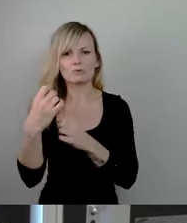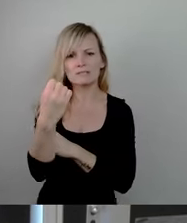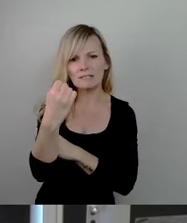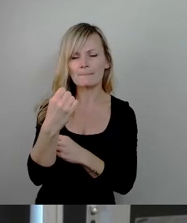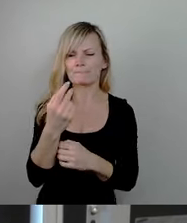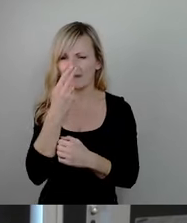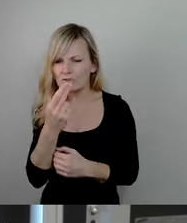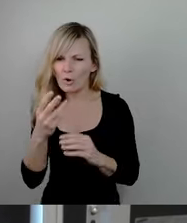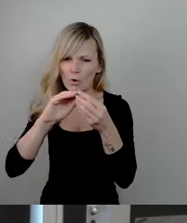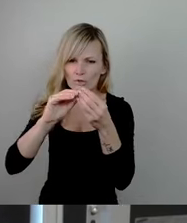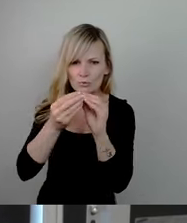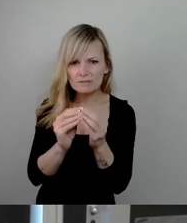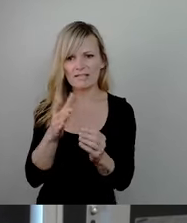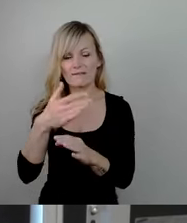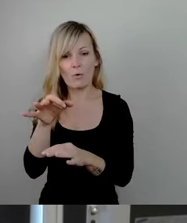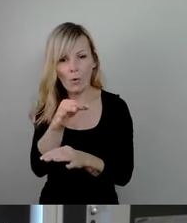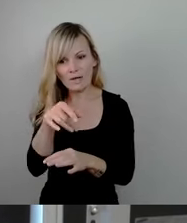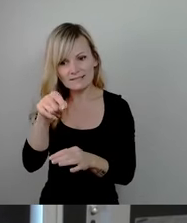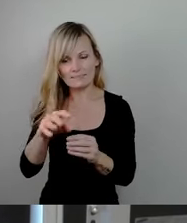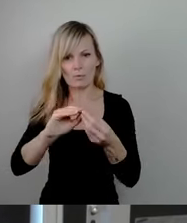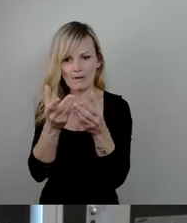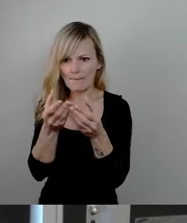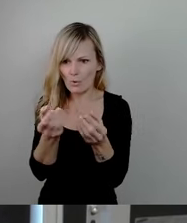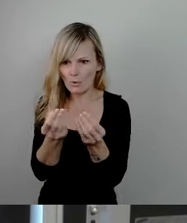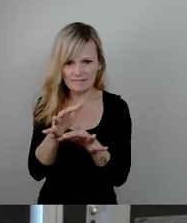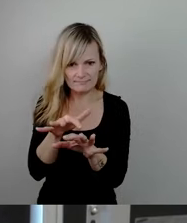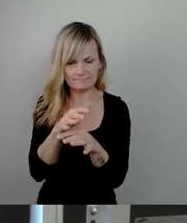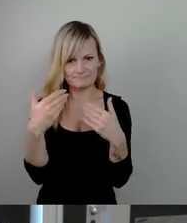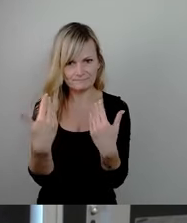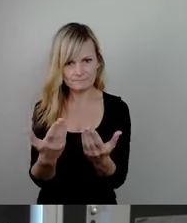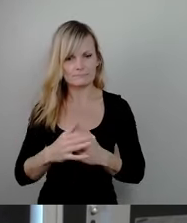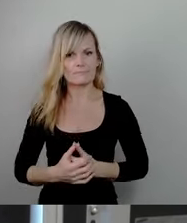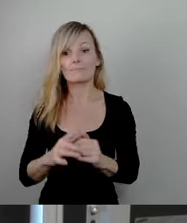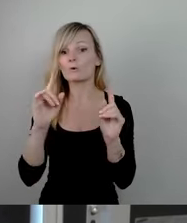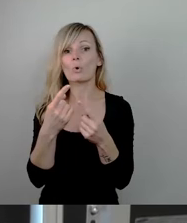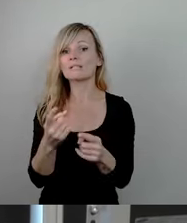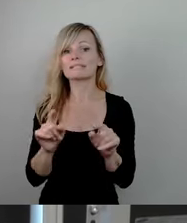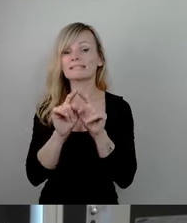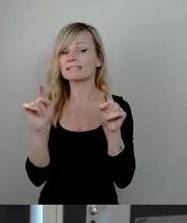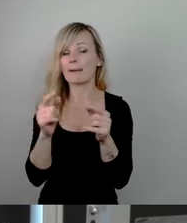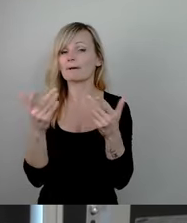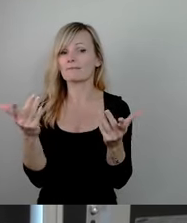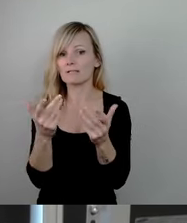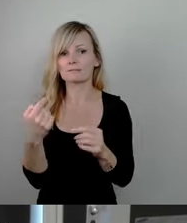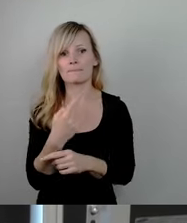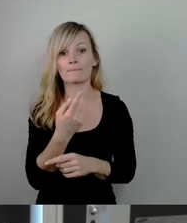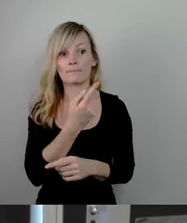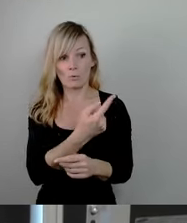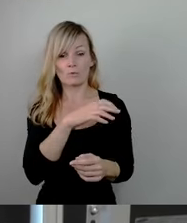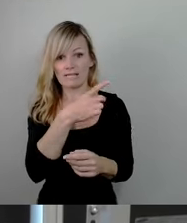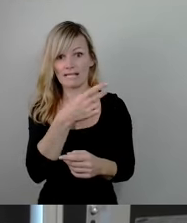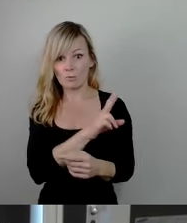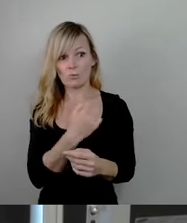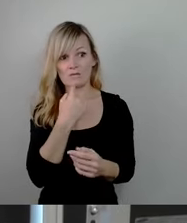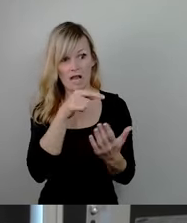konstruktiv vor Ort die Probleme zu lösen. Es soll nicht darum gehen, wie jede Ausführung der CDU vermuten